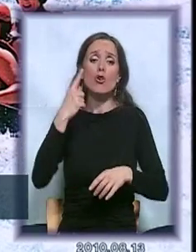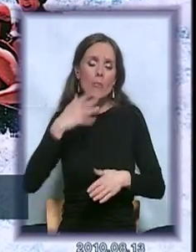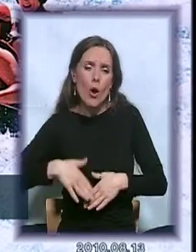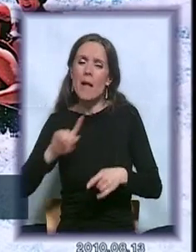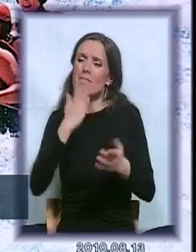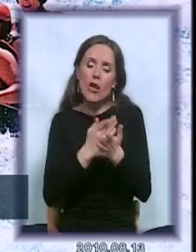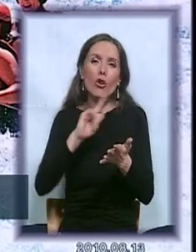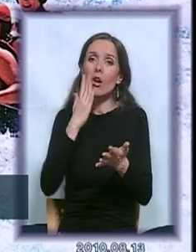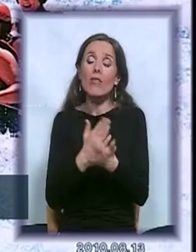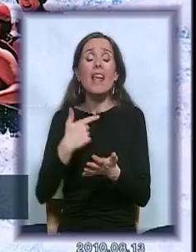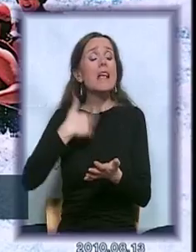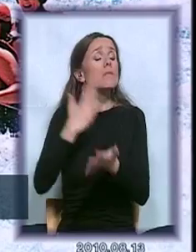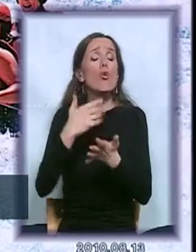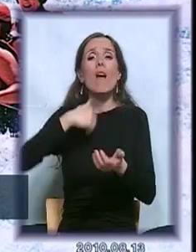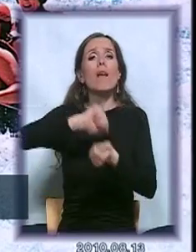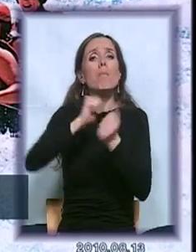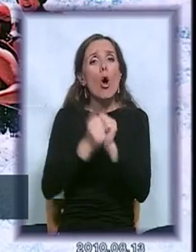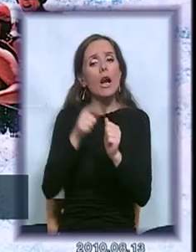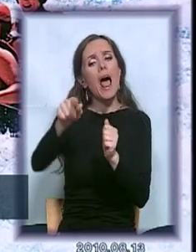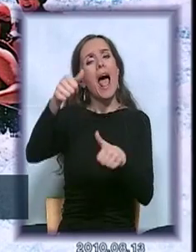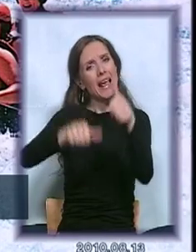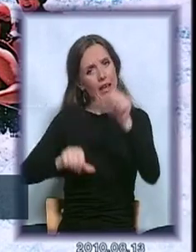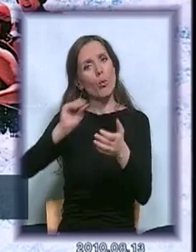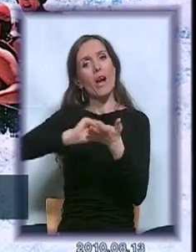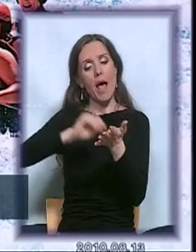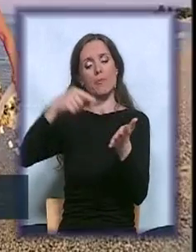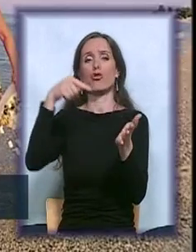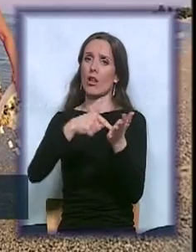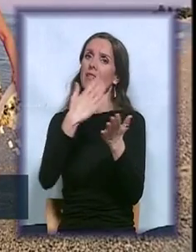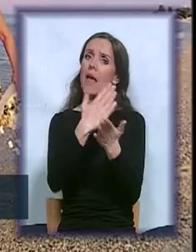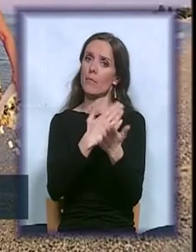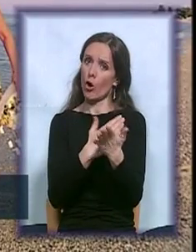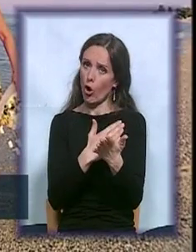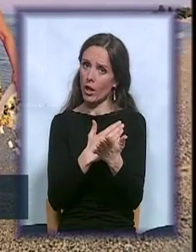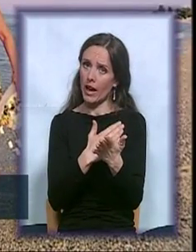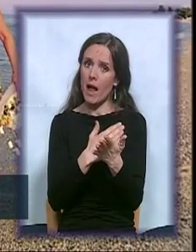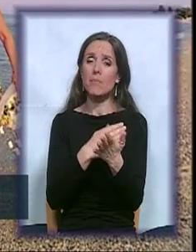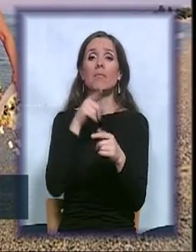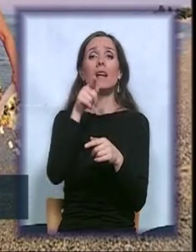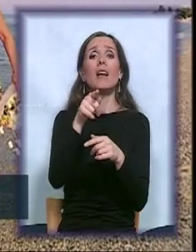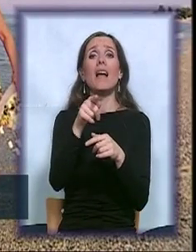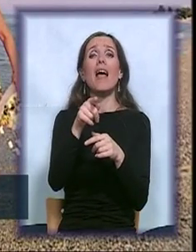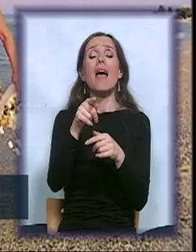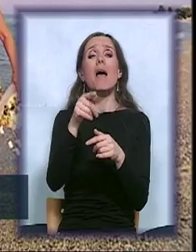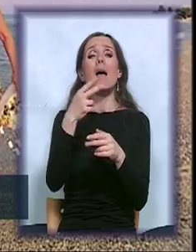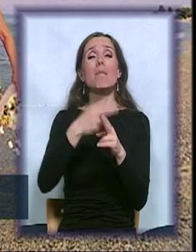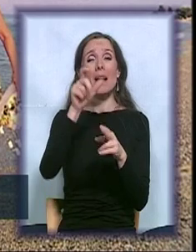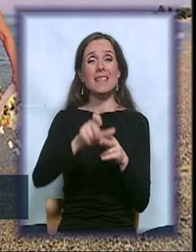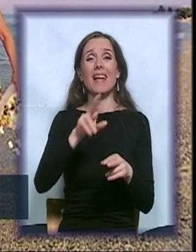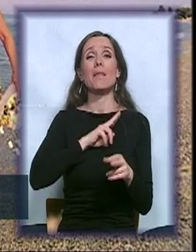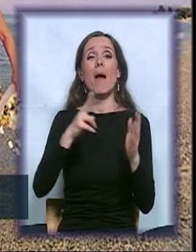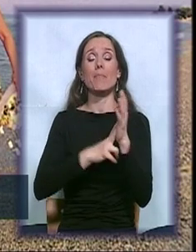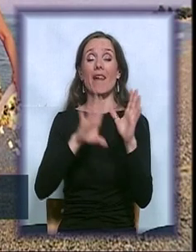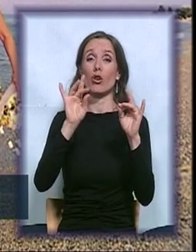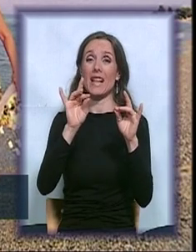da hirug napiše taj i taj program. Jer hirug treba da napiše, pacijent ima pravo deset diskova. Ovdje bi vas samo sada, Snežo,